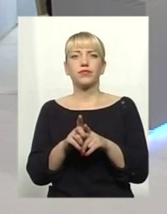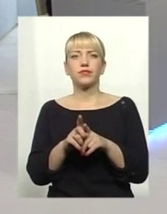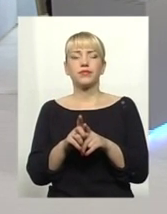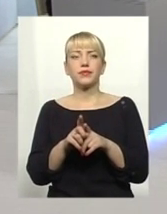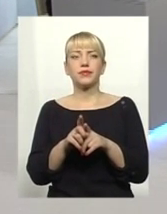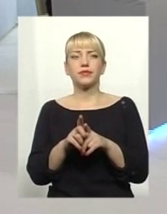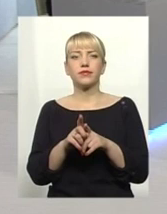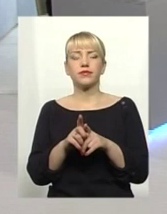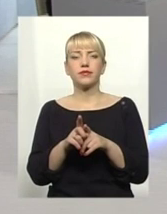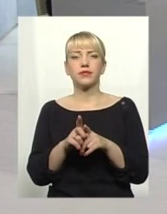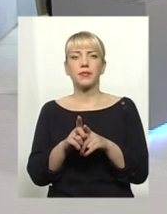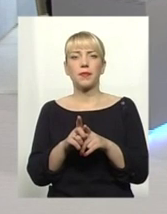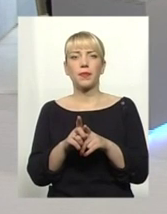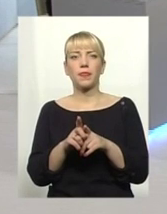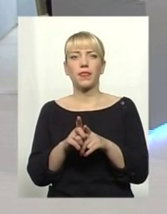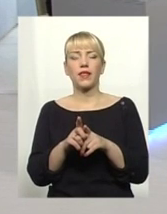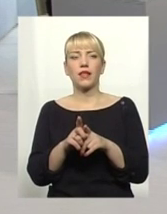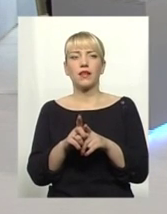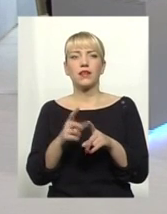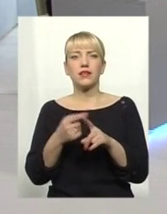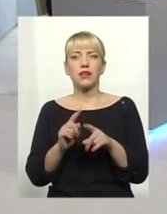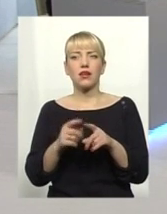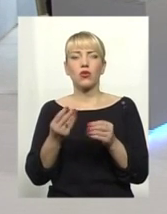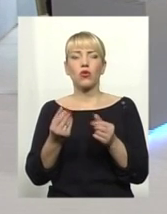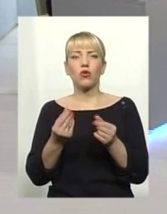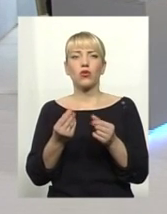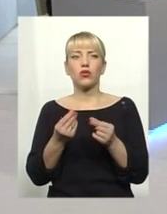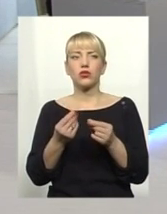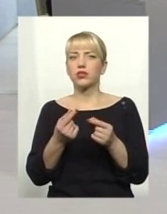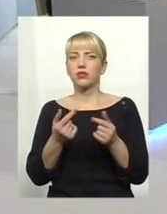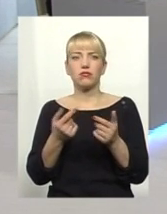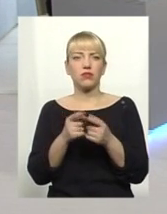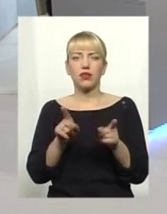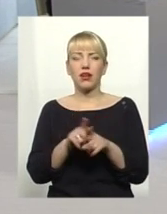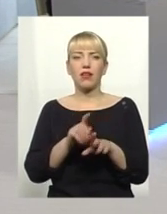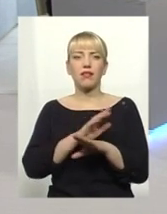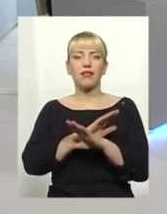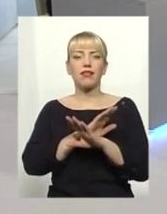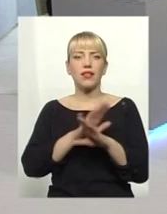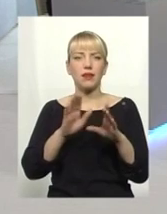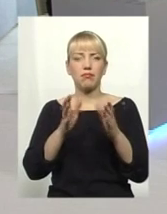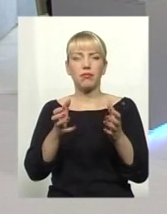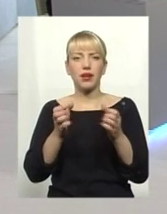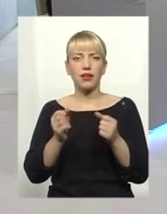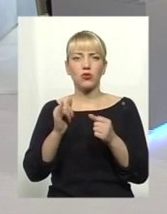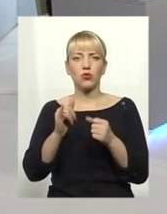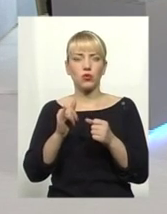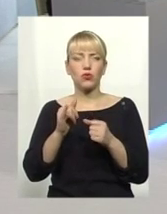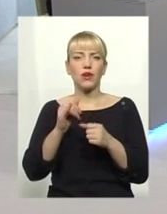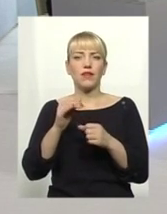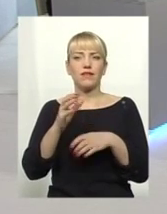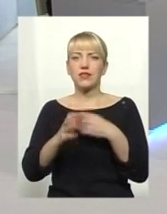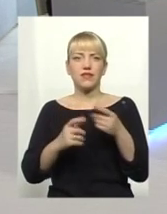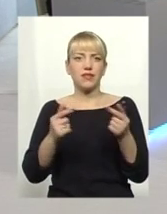процес на легалізацію. Це не прийнято в цивілізованому світі. І також будуть